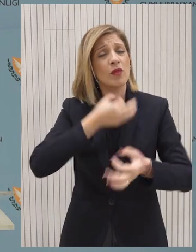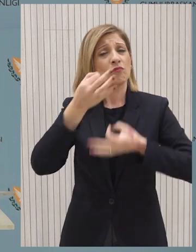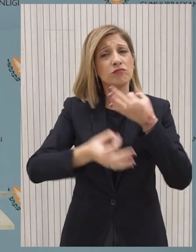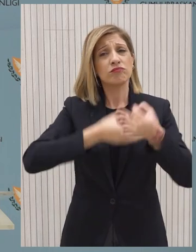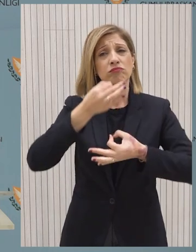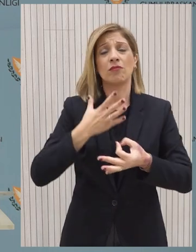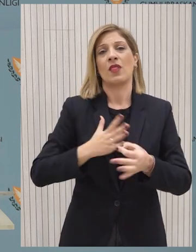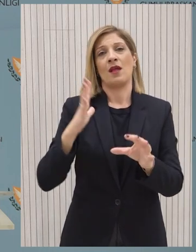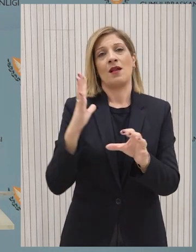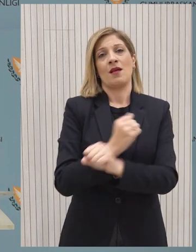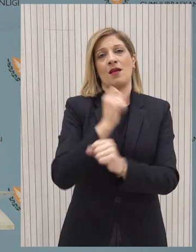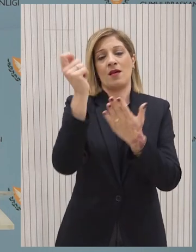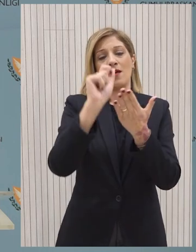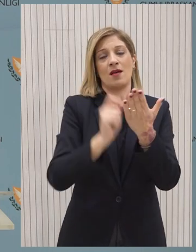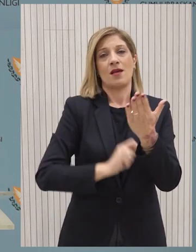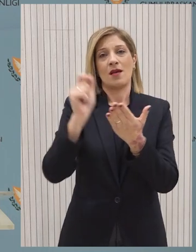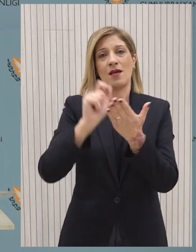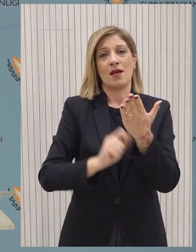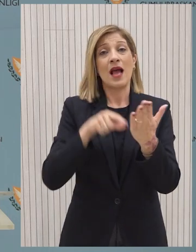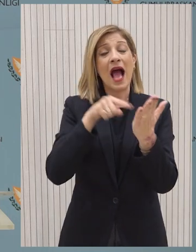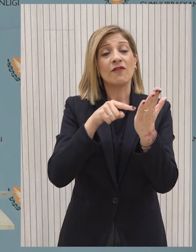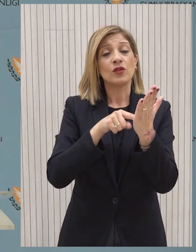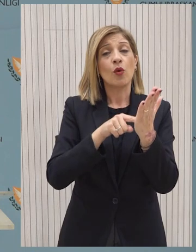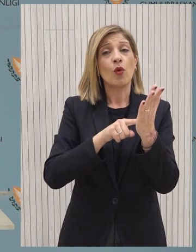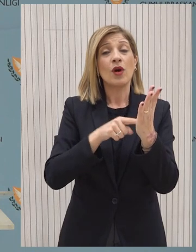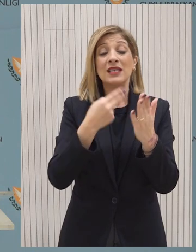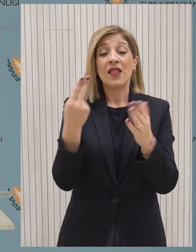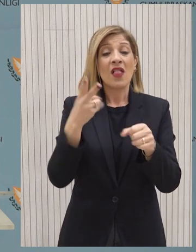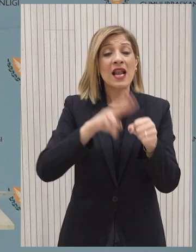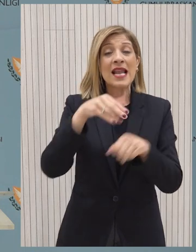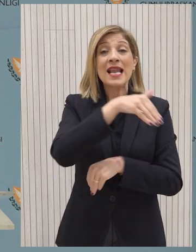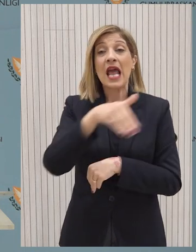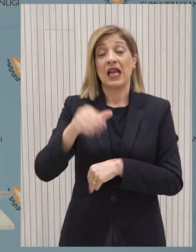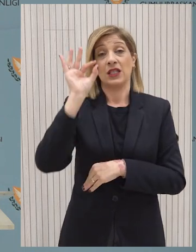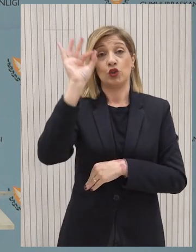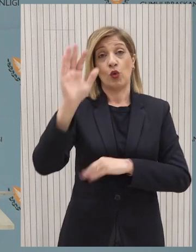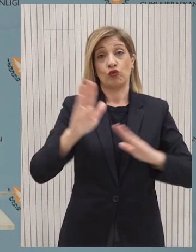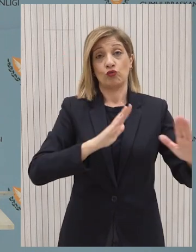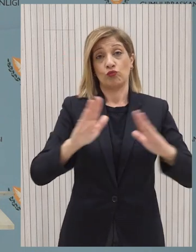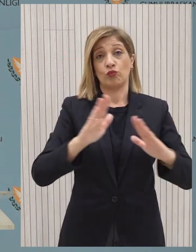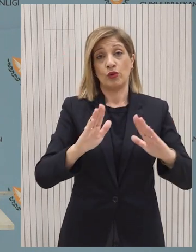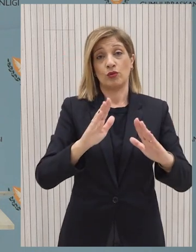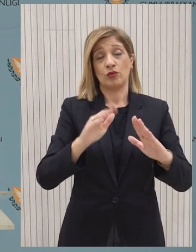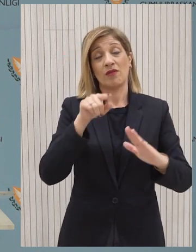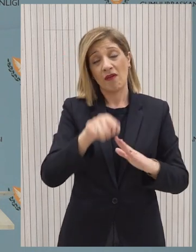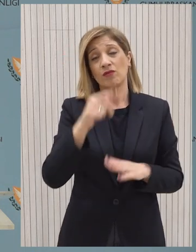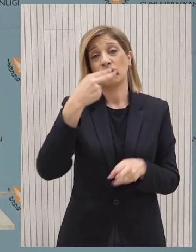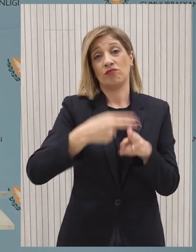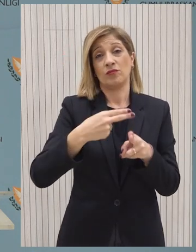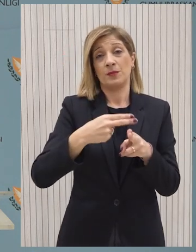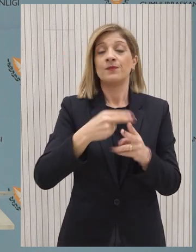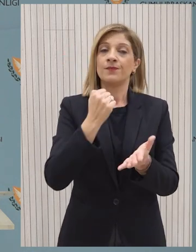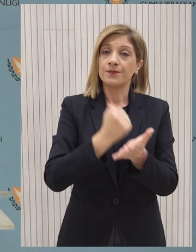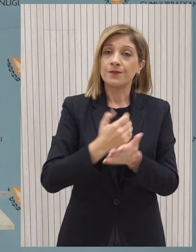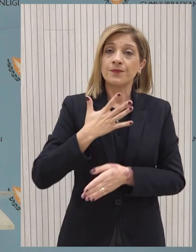την επίτευξη μιας συναντήληψης που αφενός διαφυλάτσει το καθεστώς της νεκρής ζώνης και αποτρέπει την παραβίαση του στάτεξου κουφό και